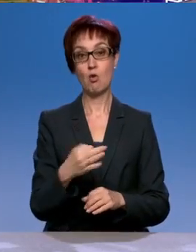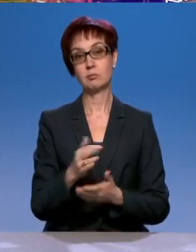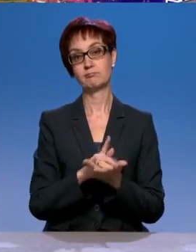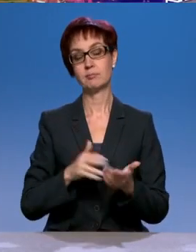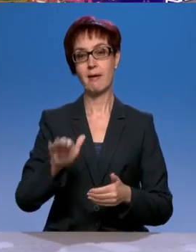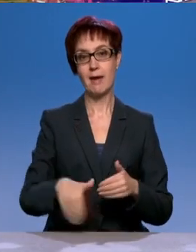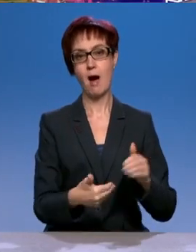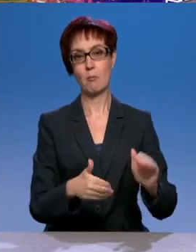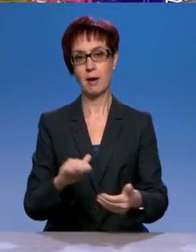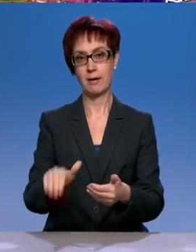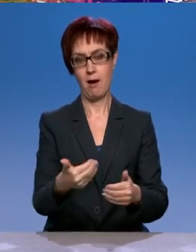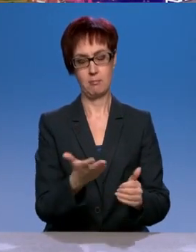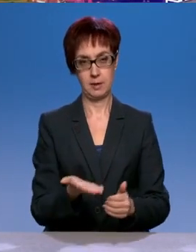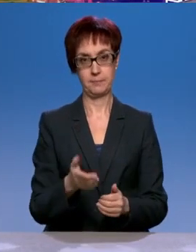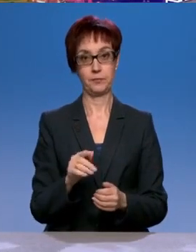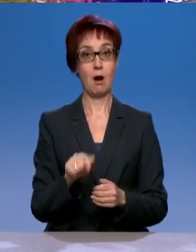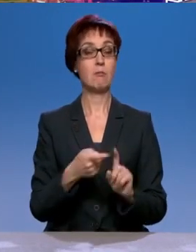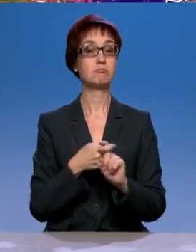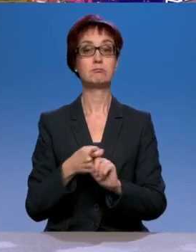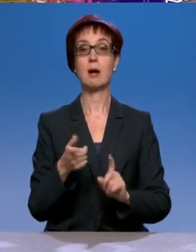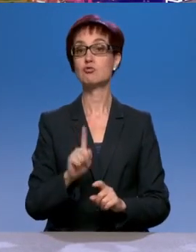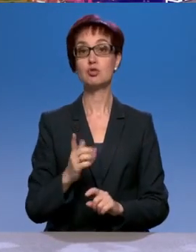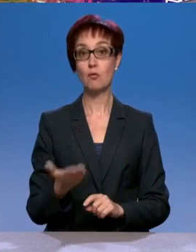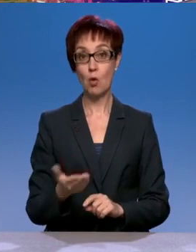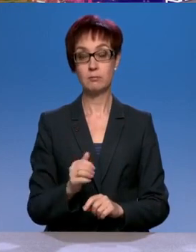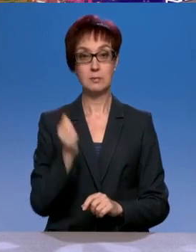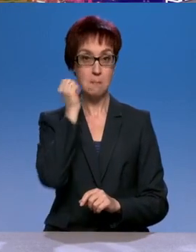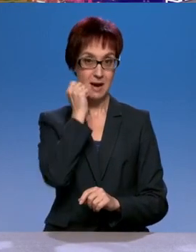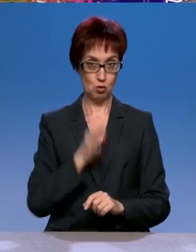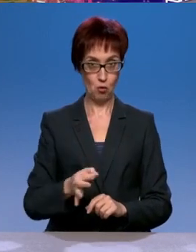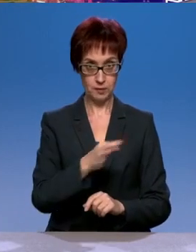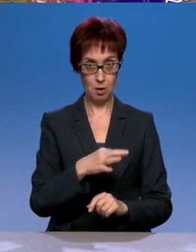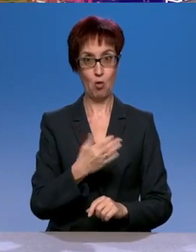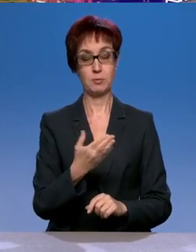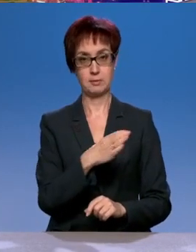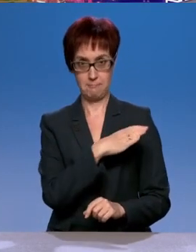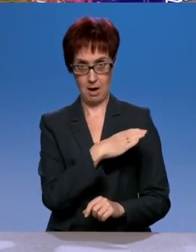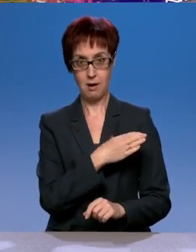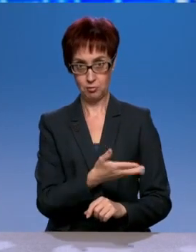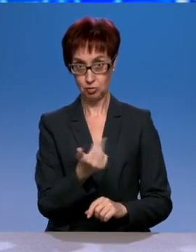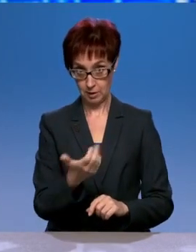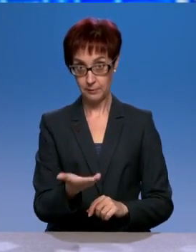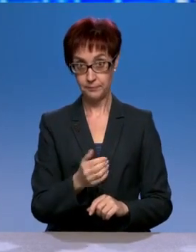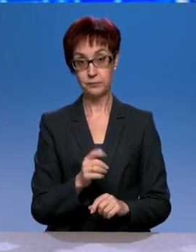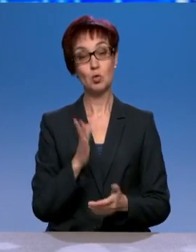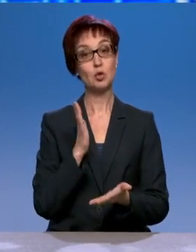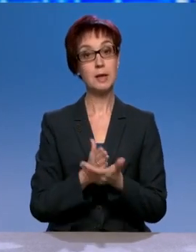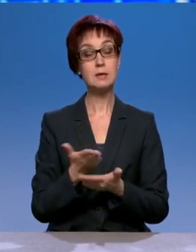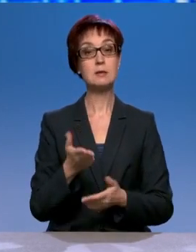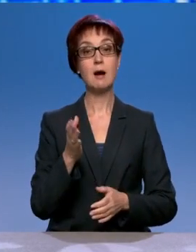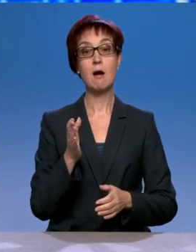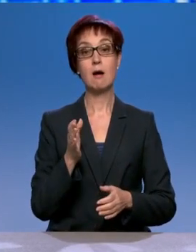зависит? Ну то есть, очевидно, да, Московская область богаче, чем Тверская область. Есть объективное вот такое вот